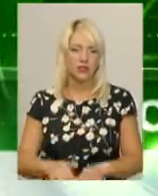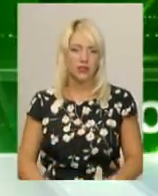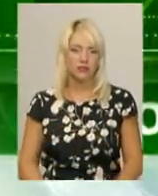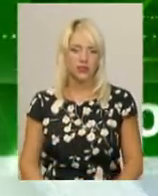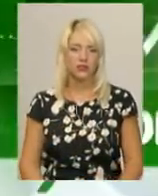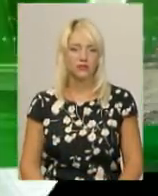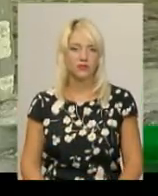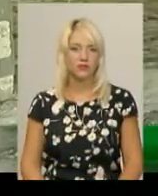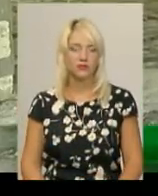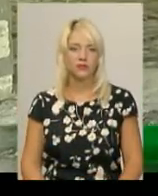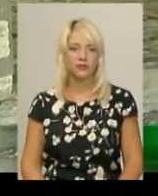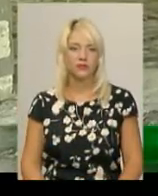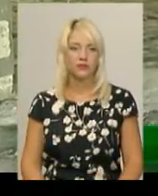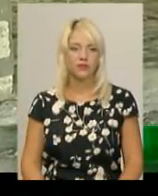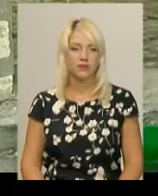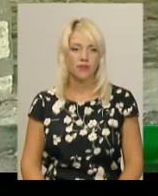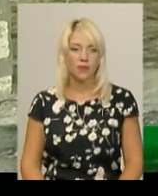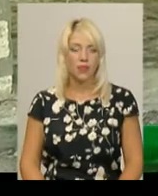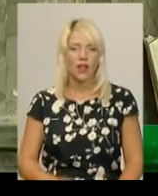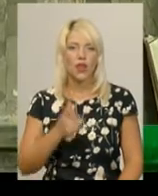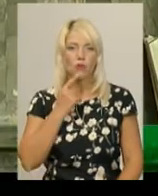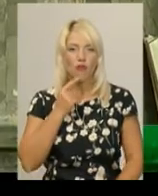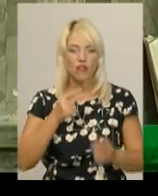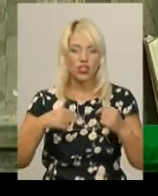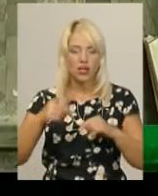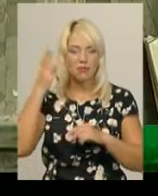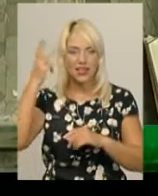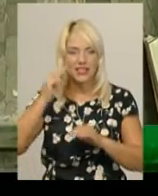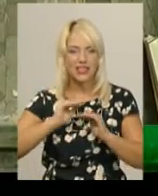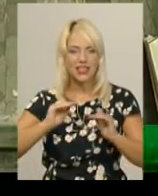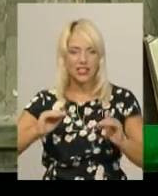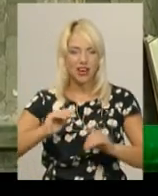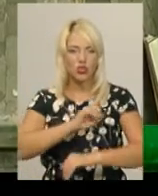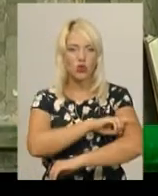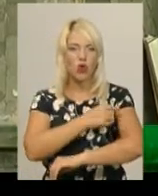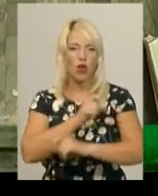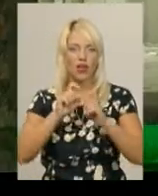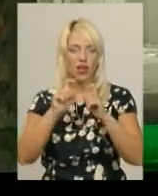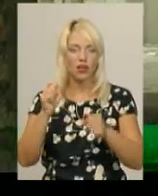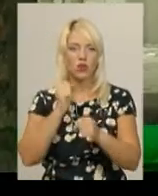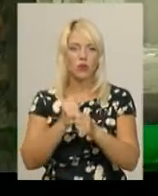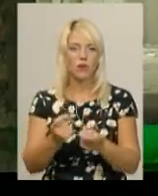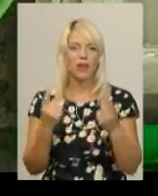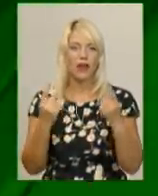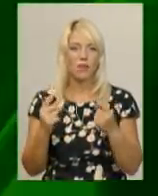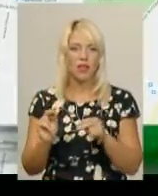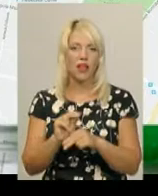Музика У гематологічному відділенні Хмельницької обласної дитячої лікарні роблять капітальний ремонт.